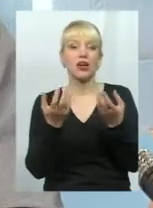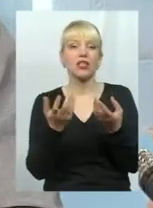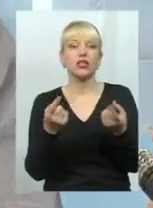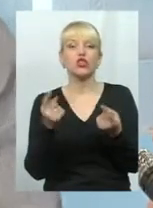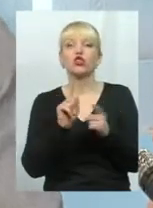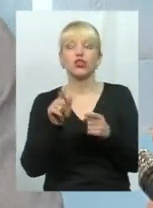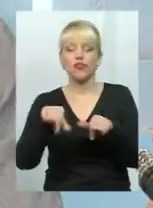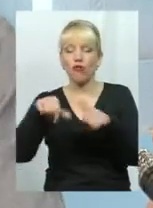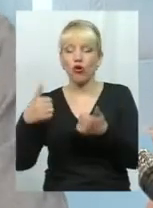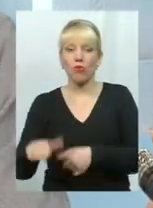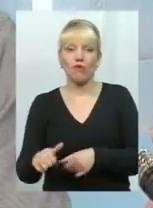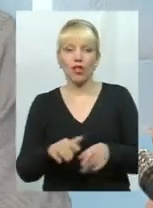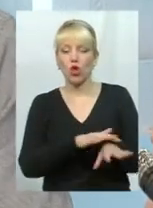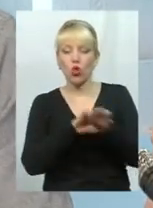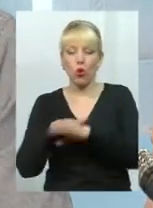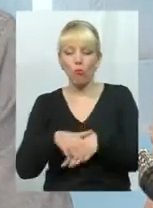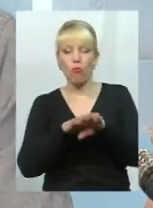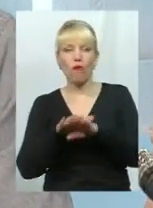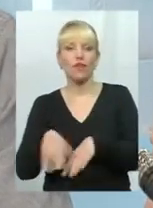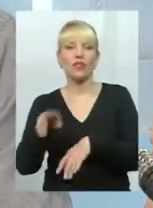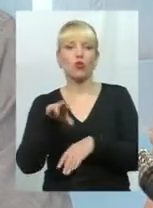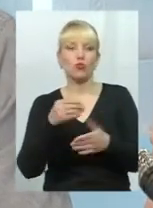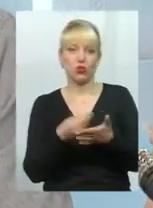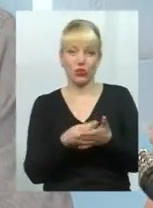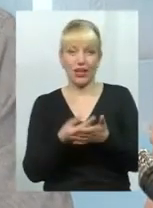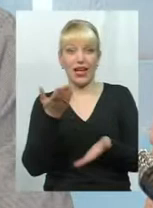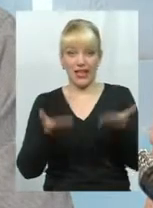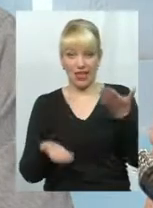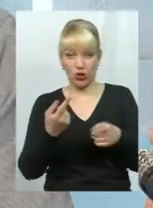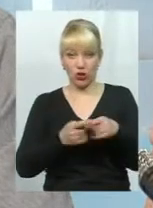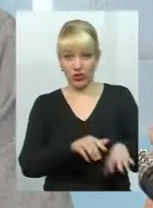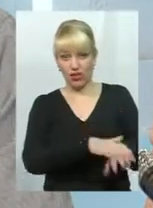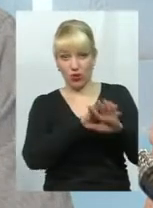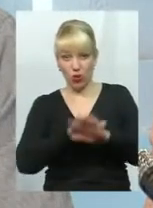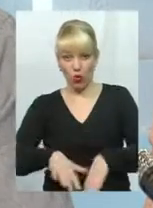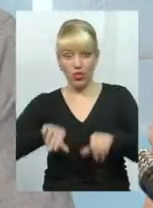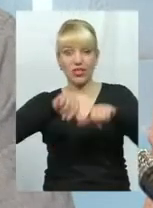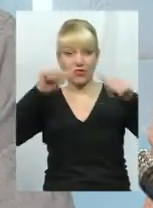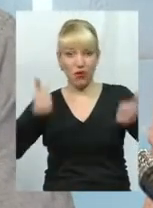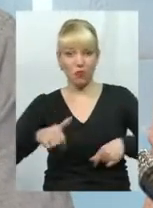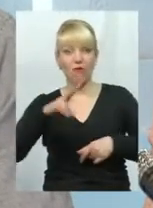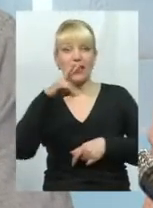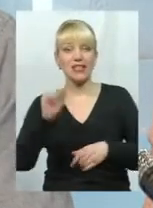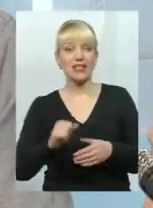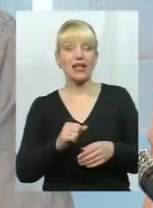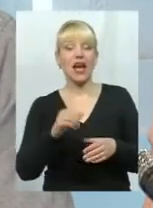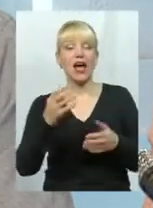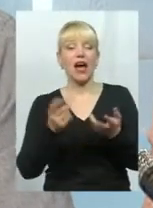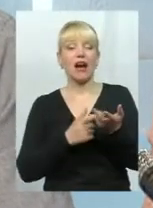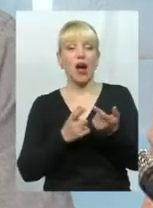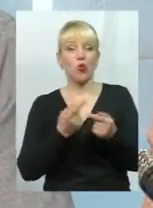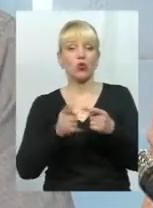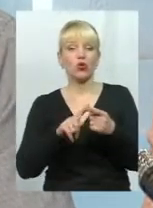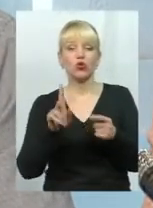доповнюючі надходження до бюджету. Якщо ці надходження сформувалися за рахунок того, що бізнес почав